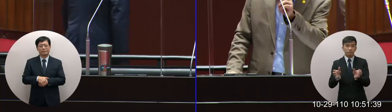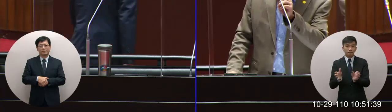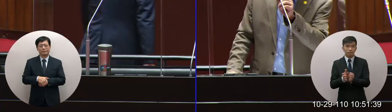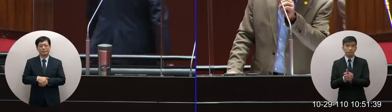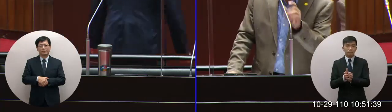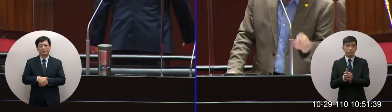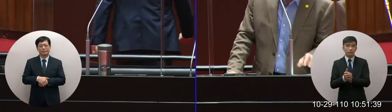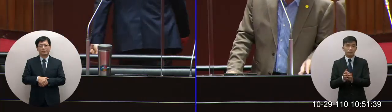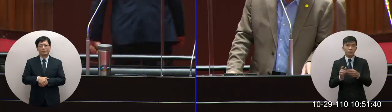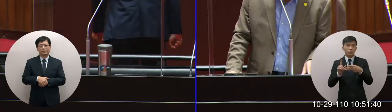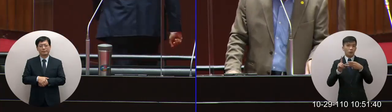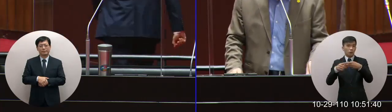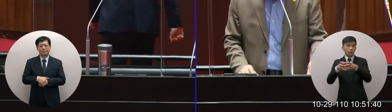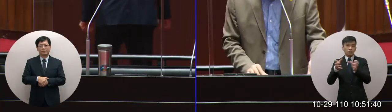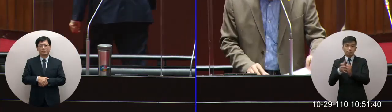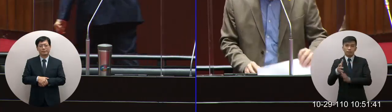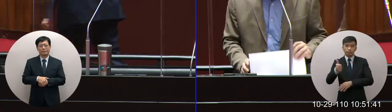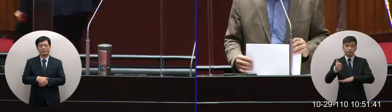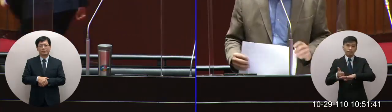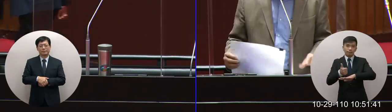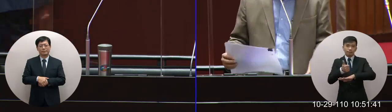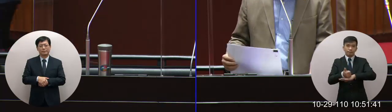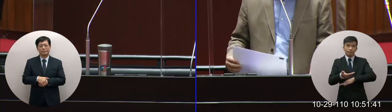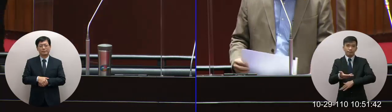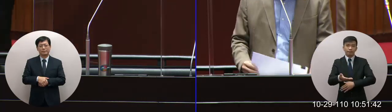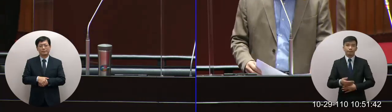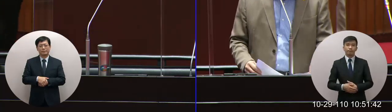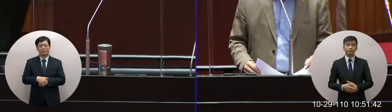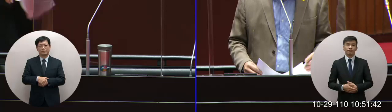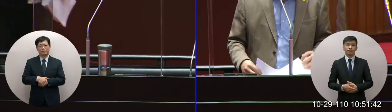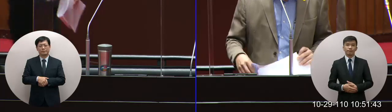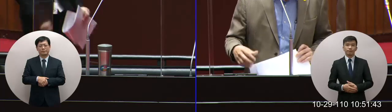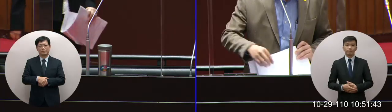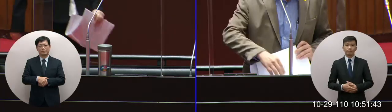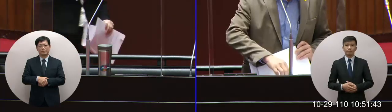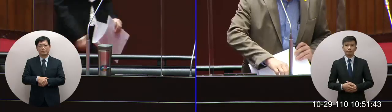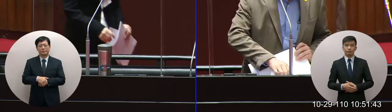經濟部王美化部長王部長請